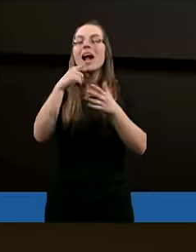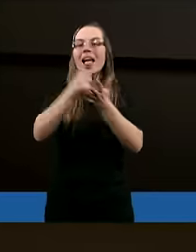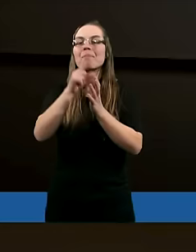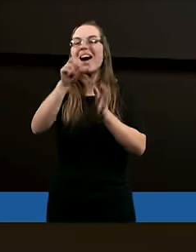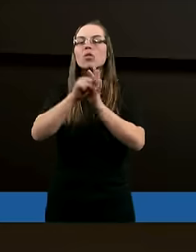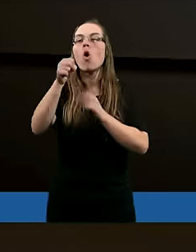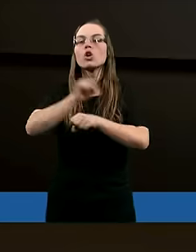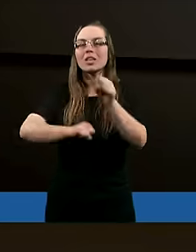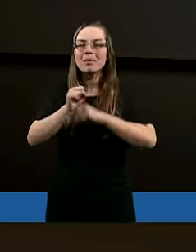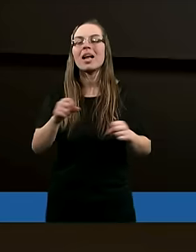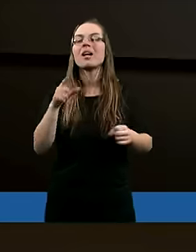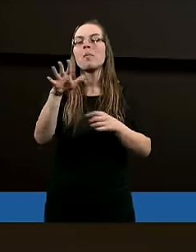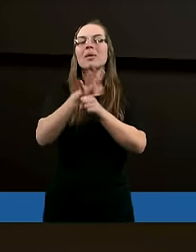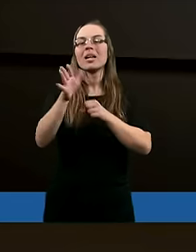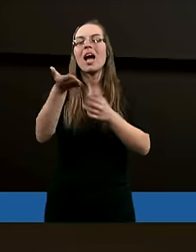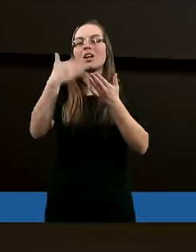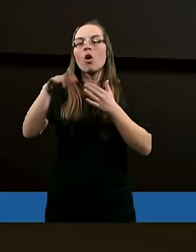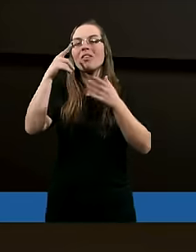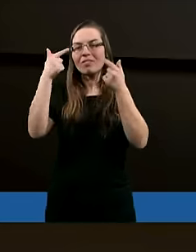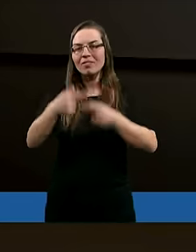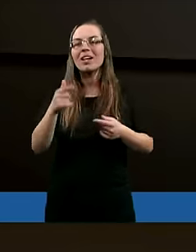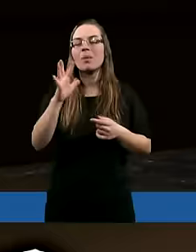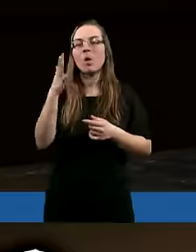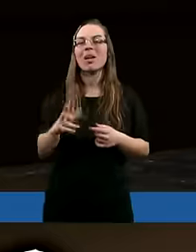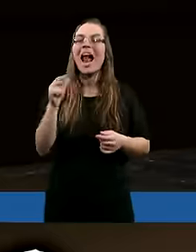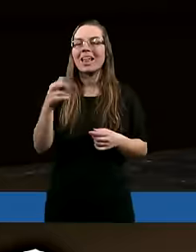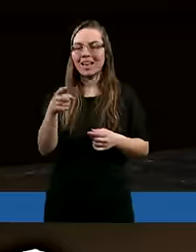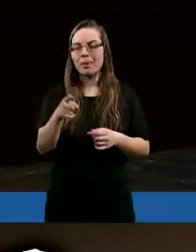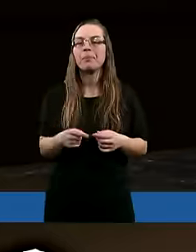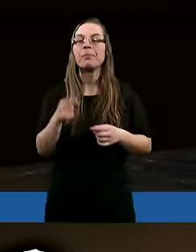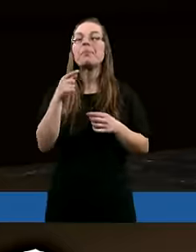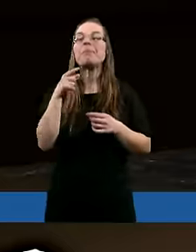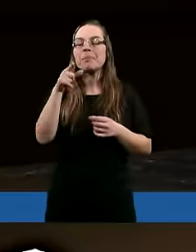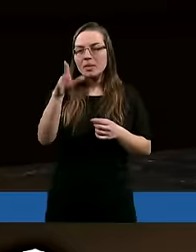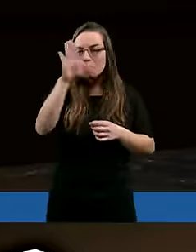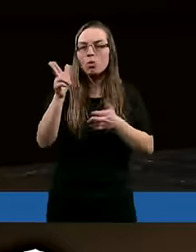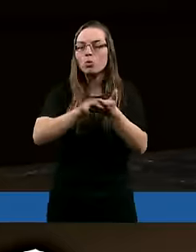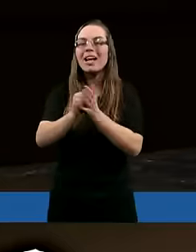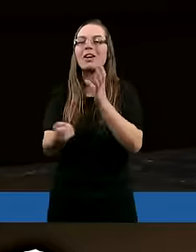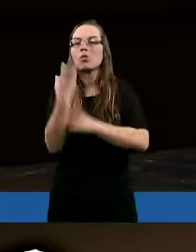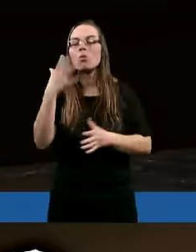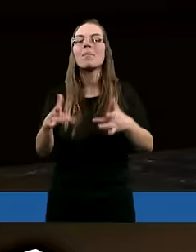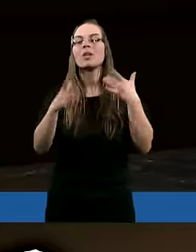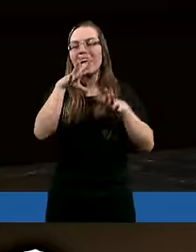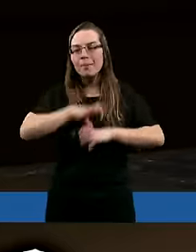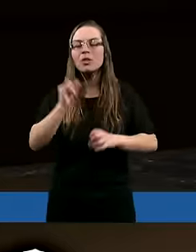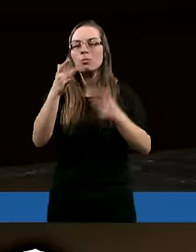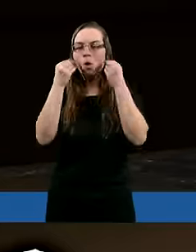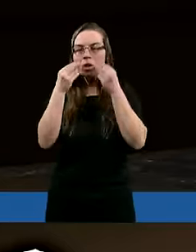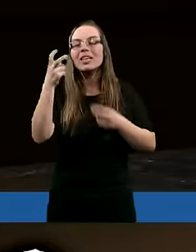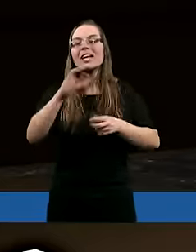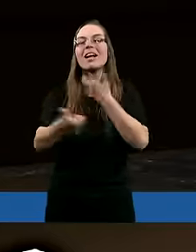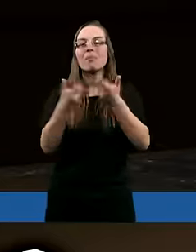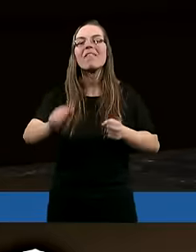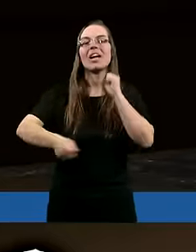Rzymian, 15 rozdział i 5 werset. A Bóg, który jest źródłem cierpliwości i pociechy,